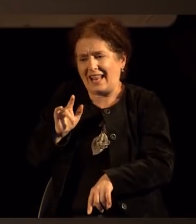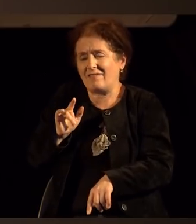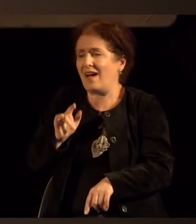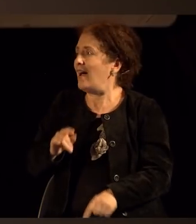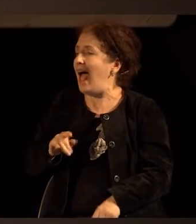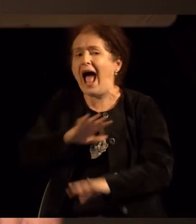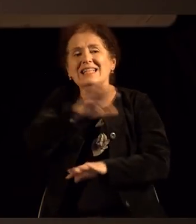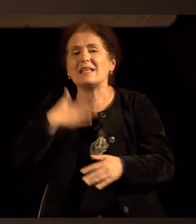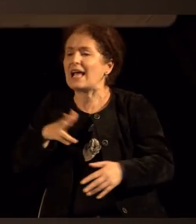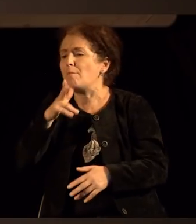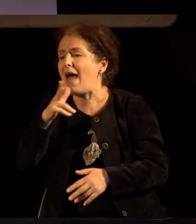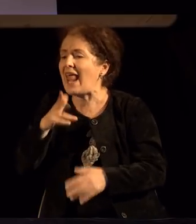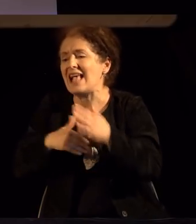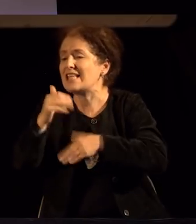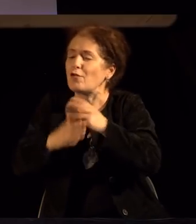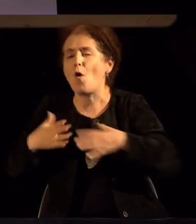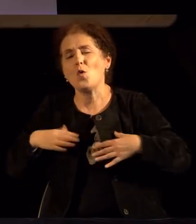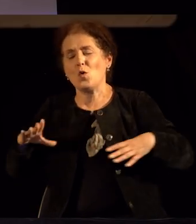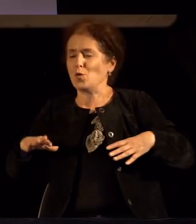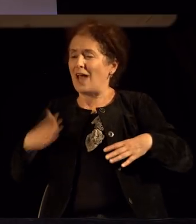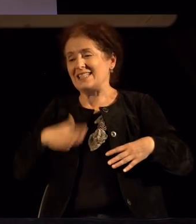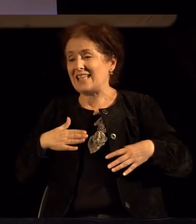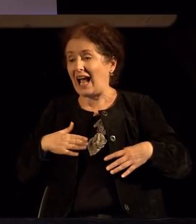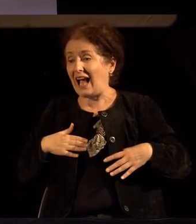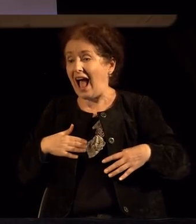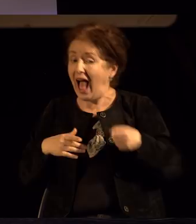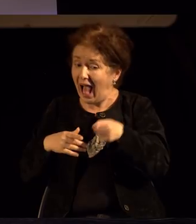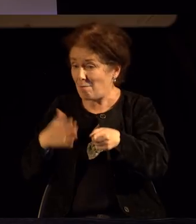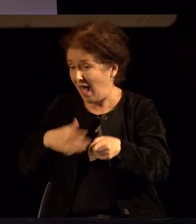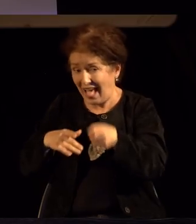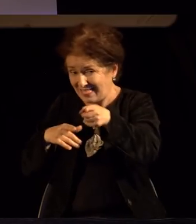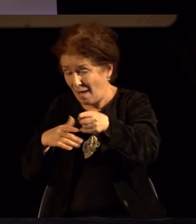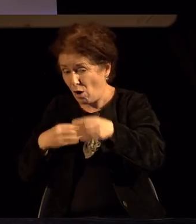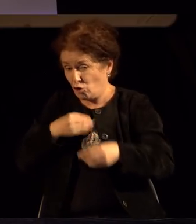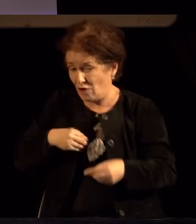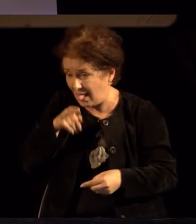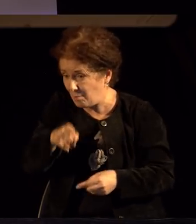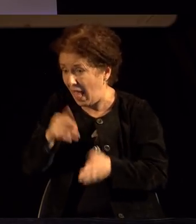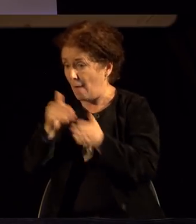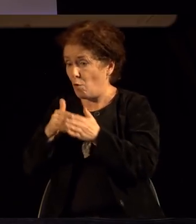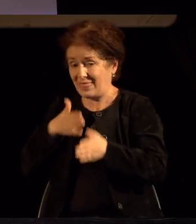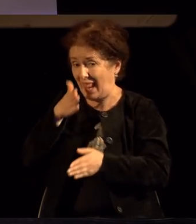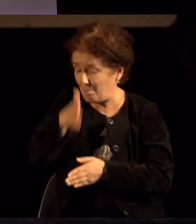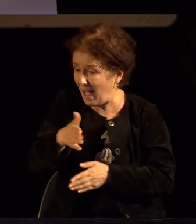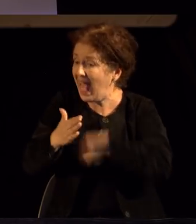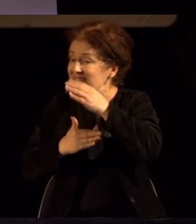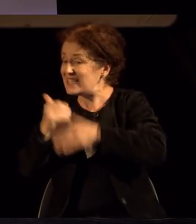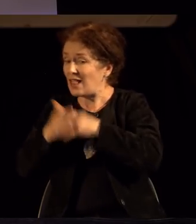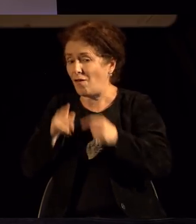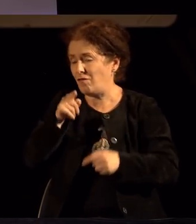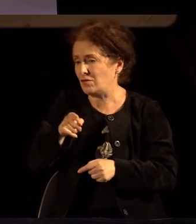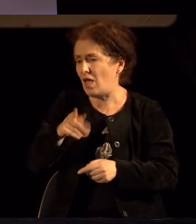стребиме кон задоволство. Ама да дојдеме до тие задоволства, желби и потреби, Секога се